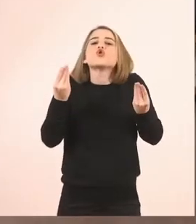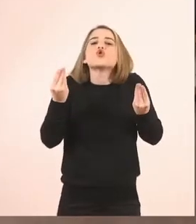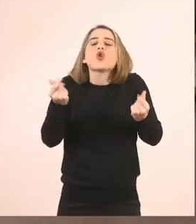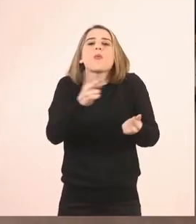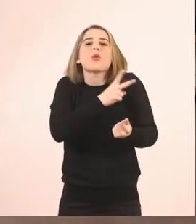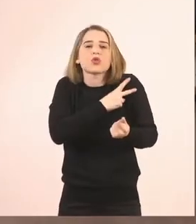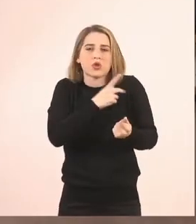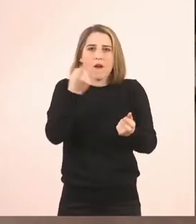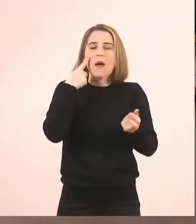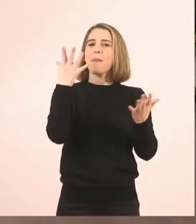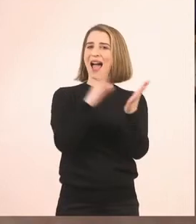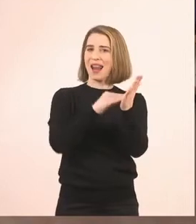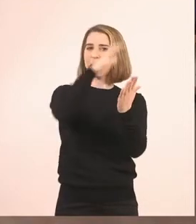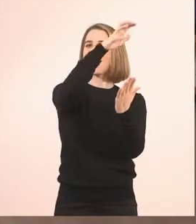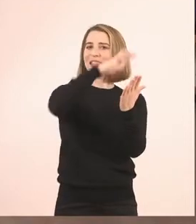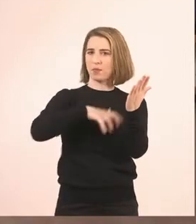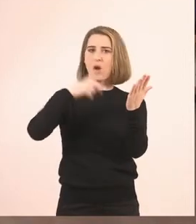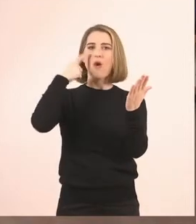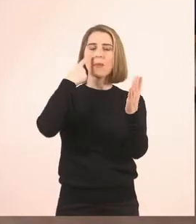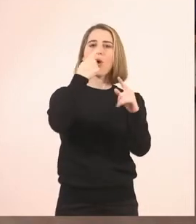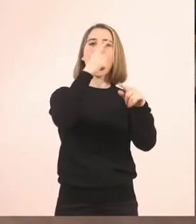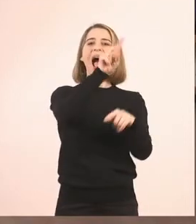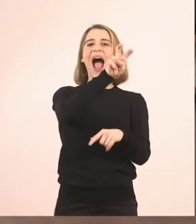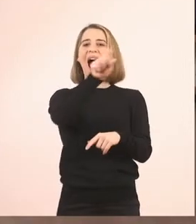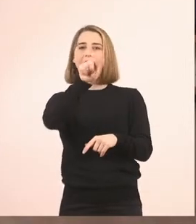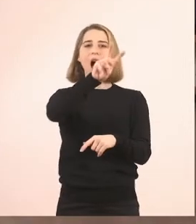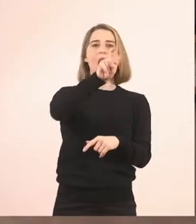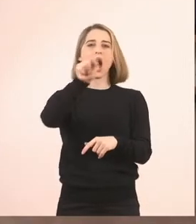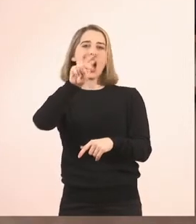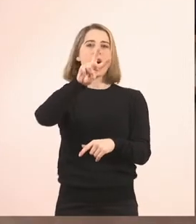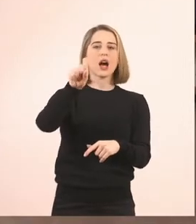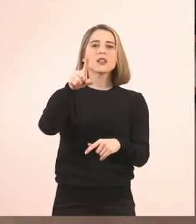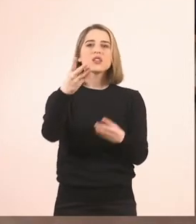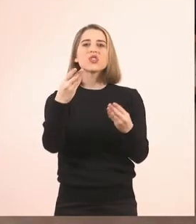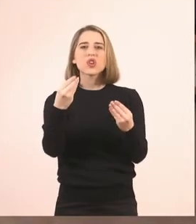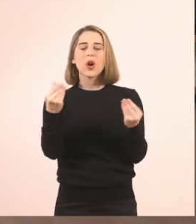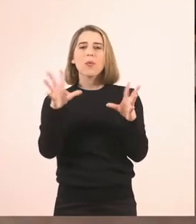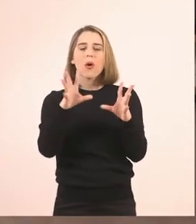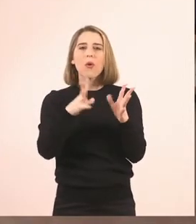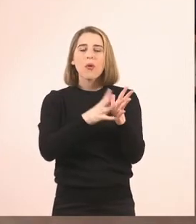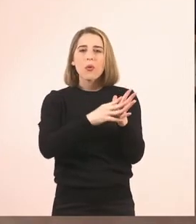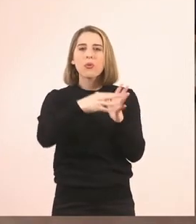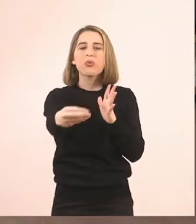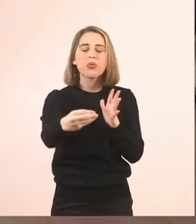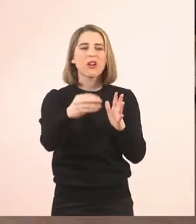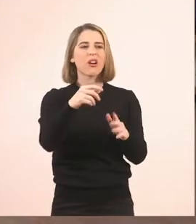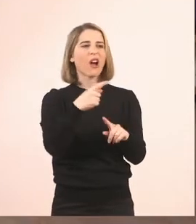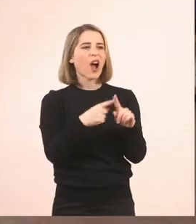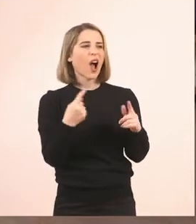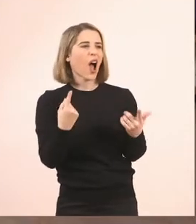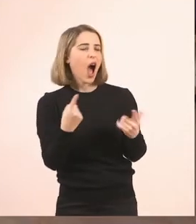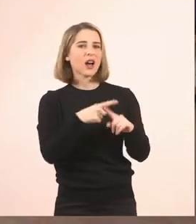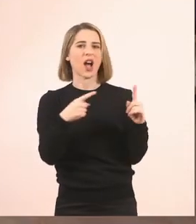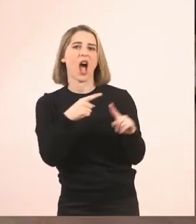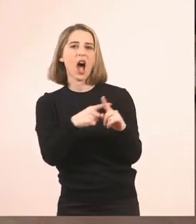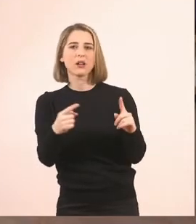γραμμένο το χα-χα-χα-χα, γελάτε και κάνετε χα-χα-χα-χα. Αυτό είναι λάθος. Το χα-χα-χα